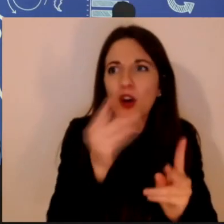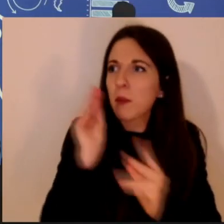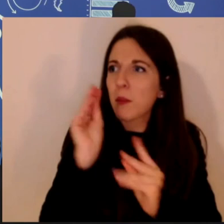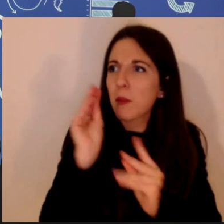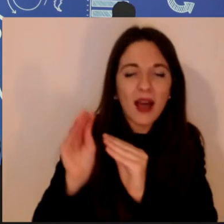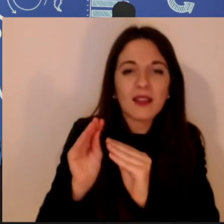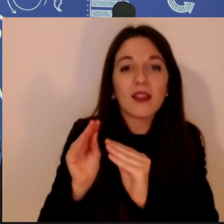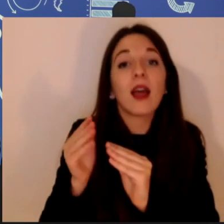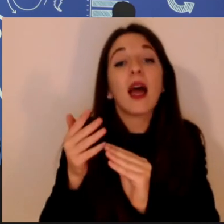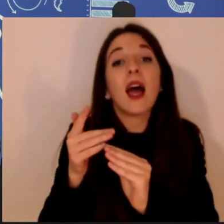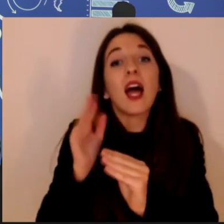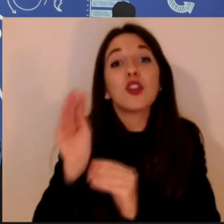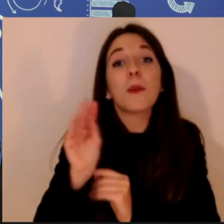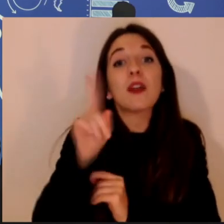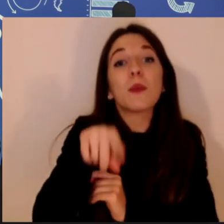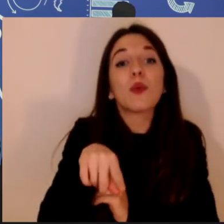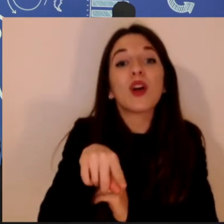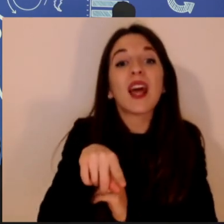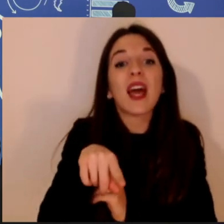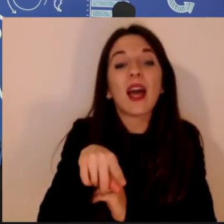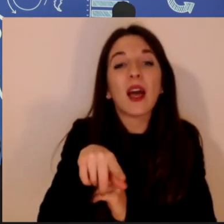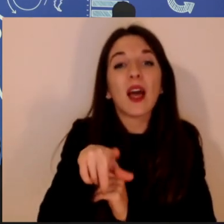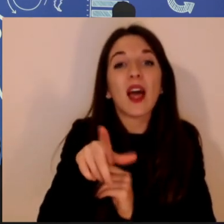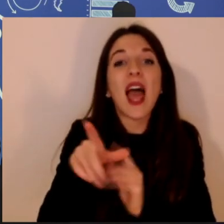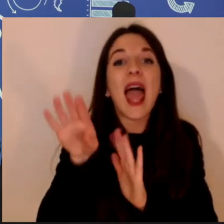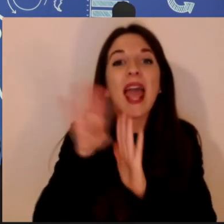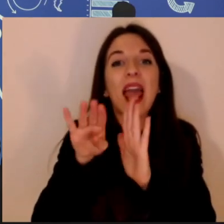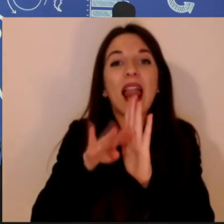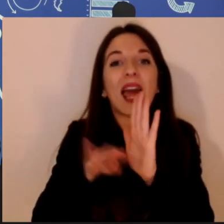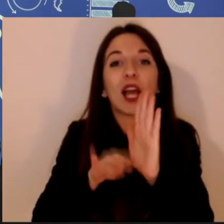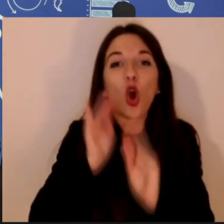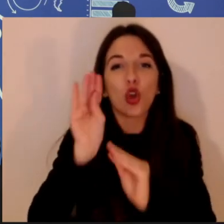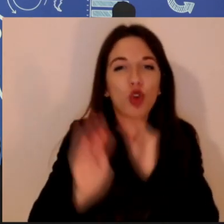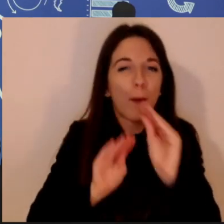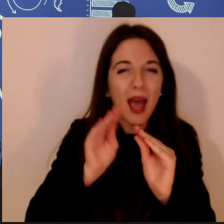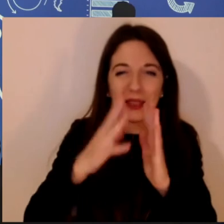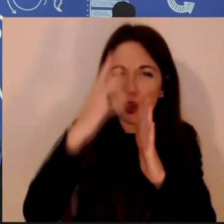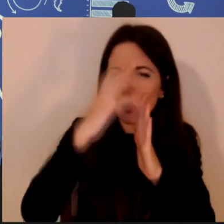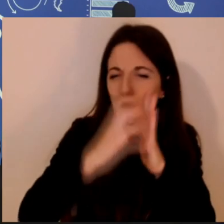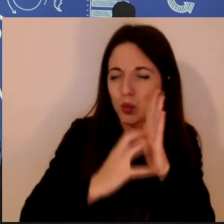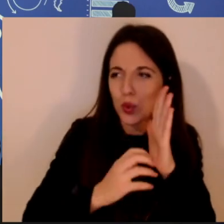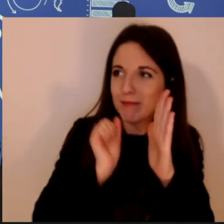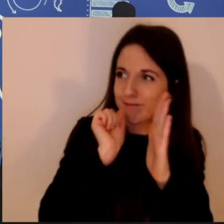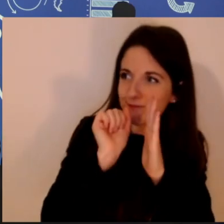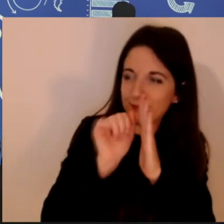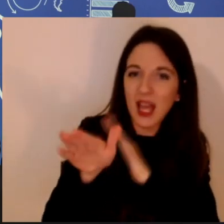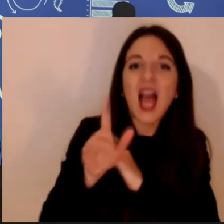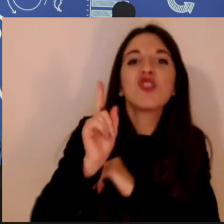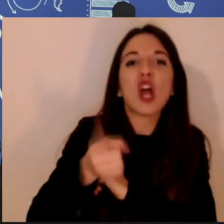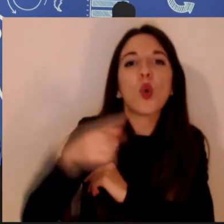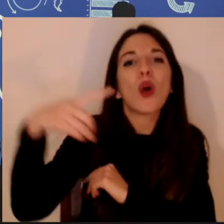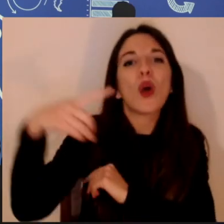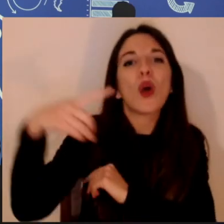l'altro al team di inviare poi l'elenco di tutte le domande che abbiamo ricevute al dottor Gianluca Perin, ovviamente